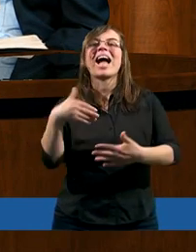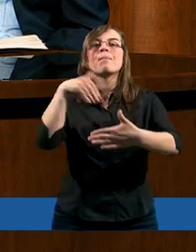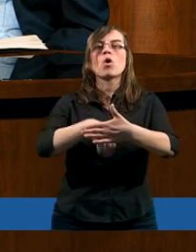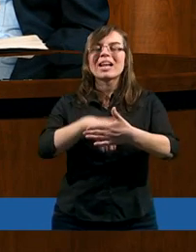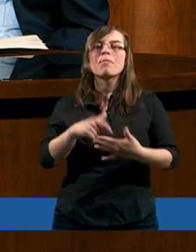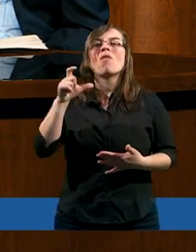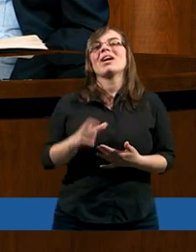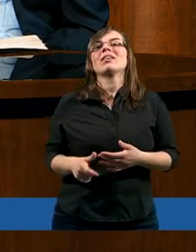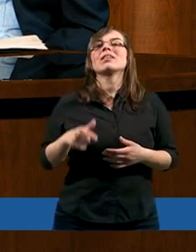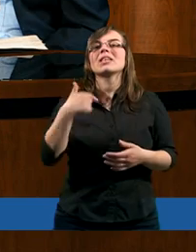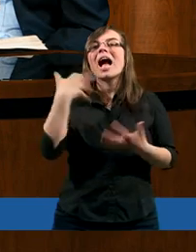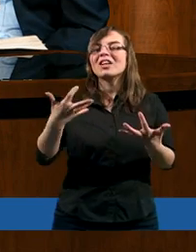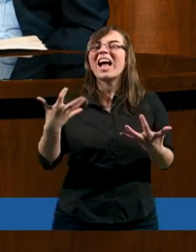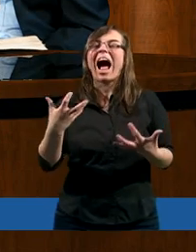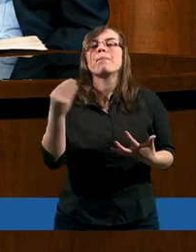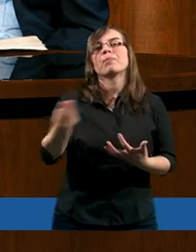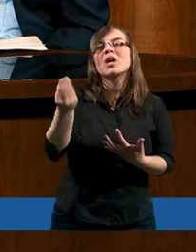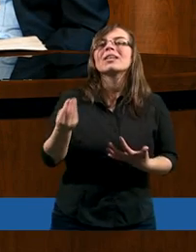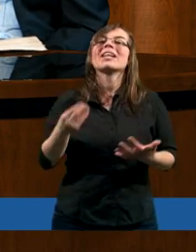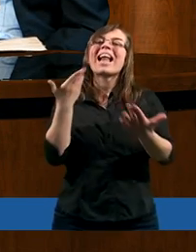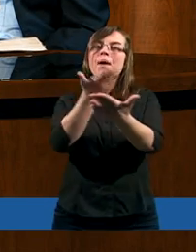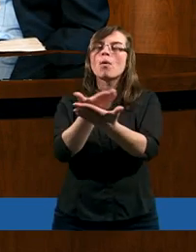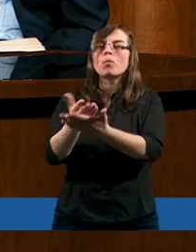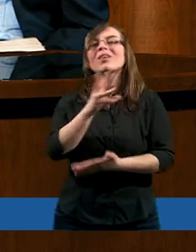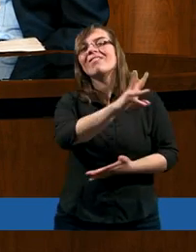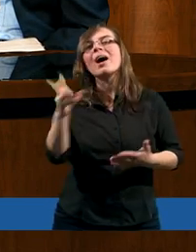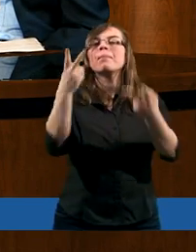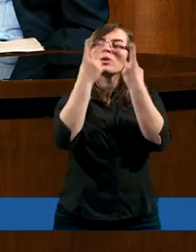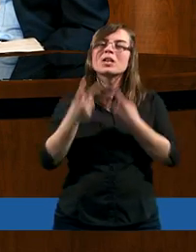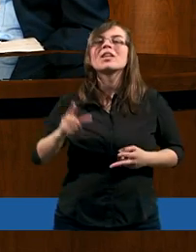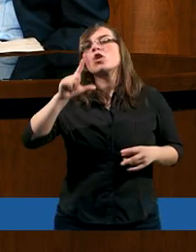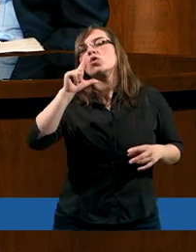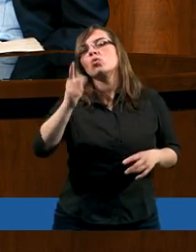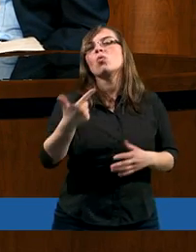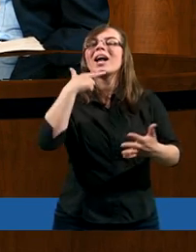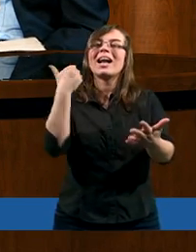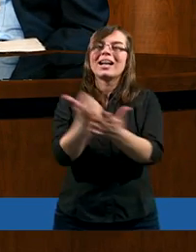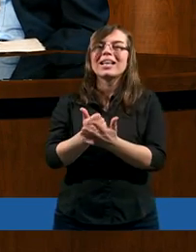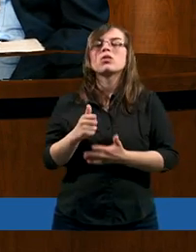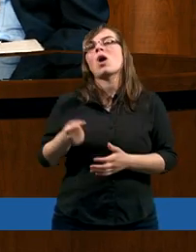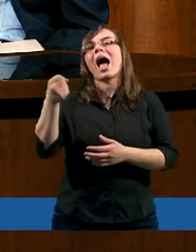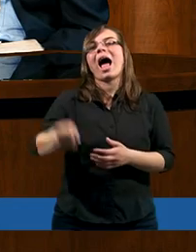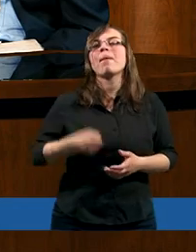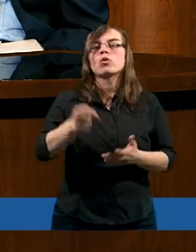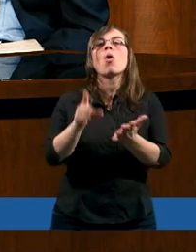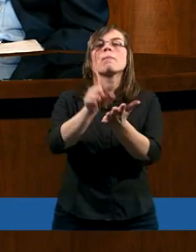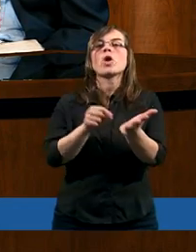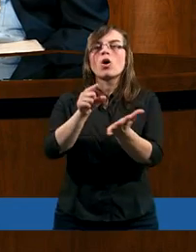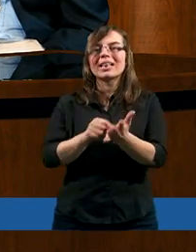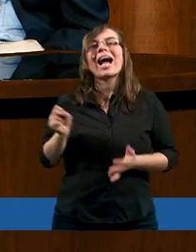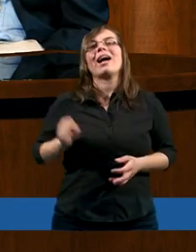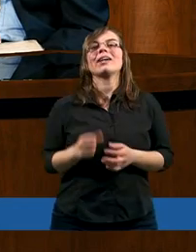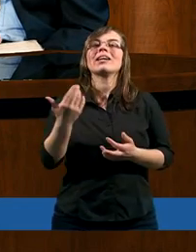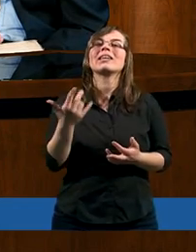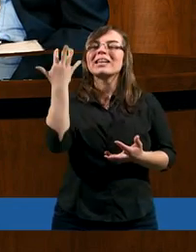i jak postępować. Ja chciałbym jeszcze zaproponować Wam przeczytanie z drugiego listu apostoła